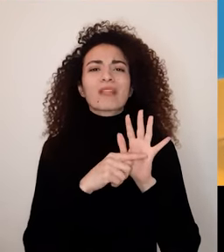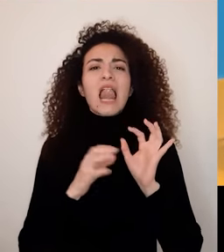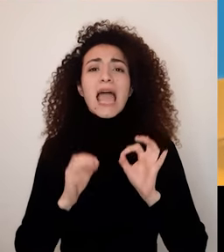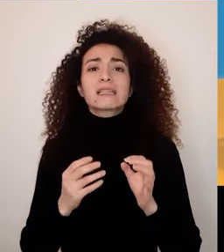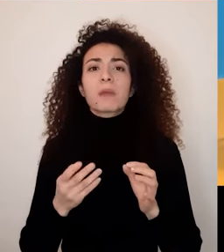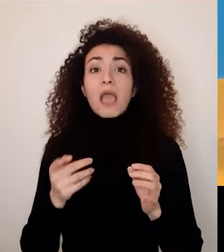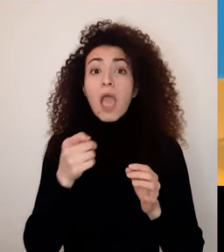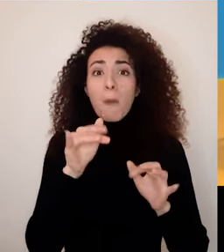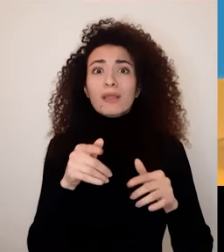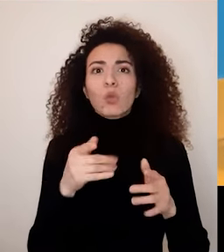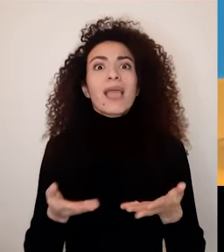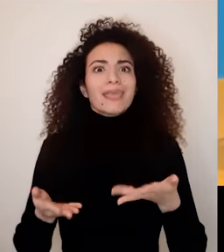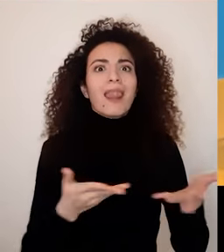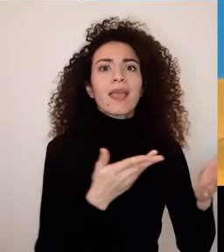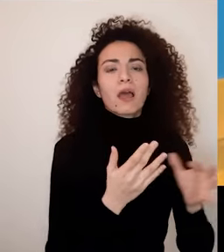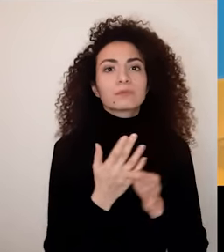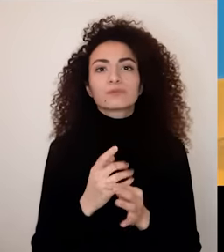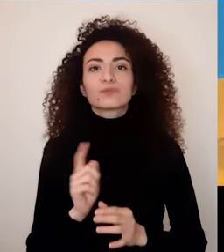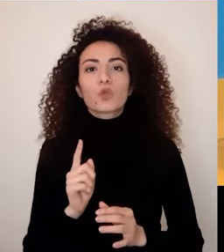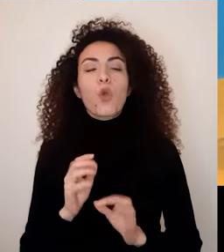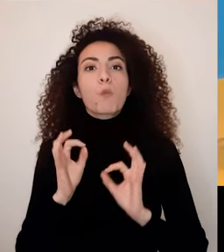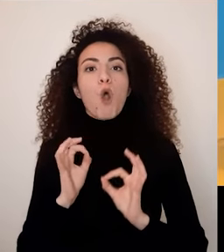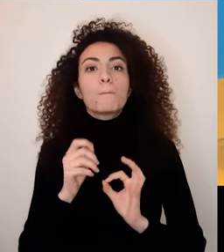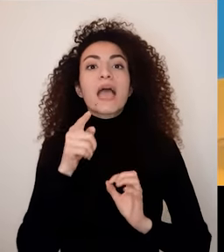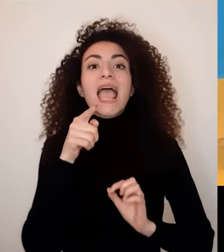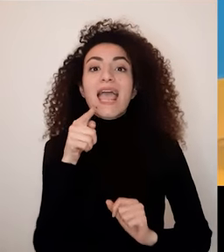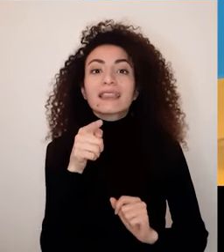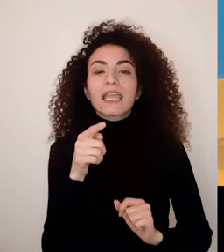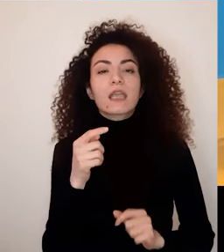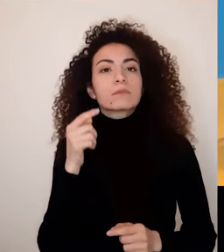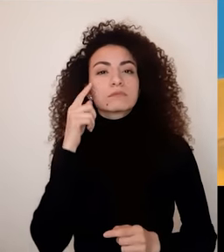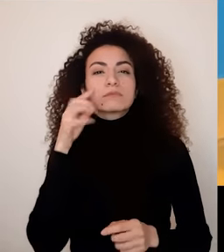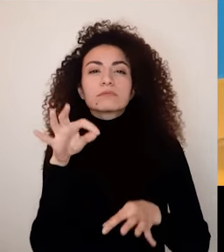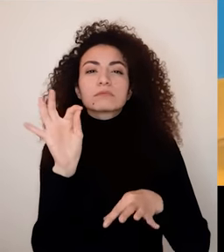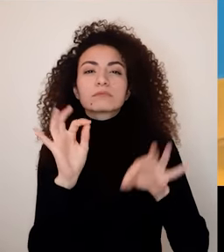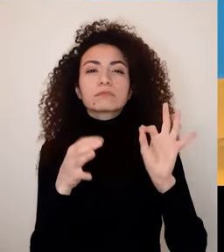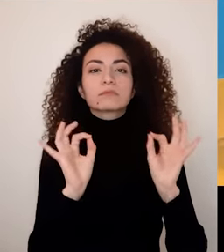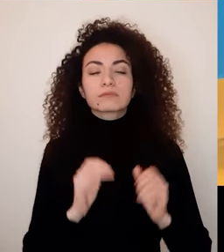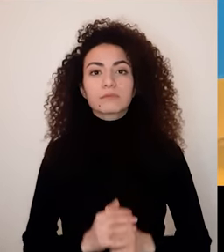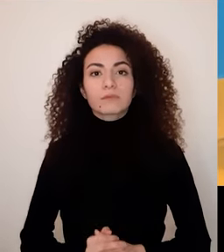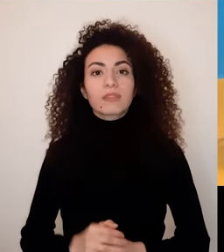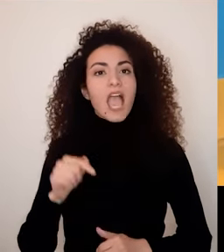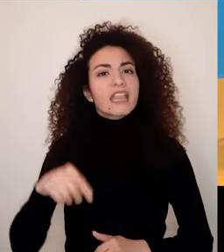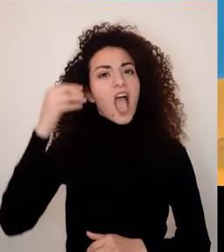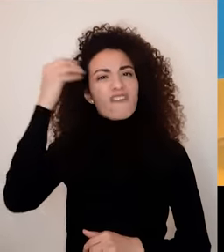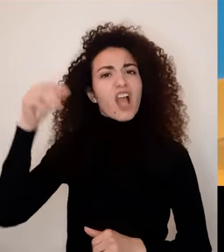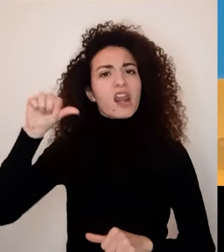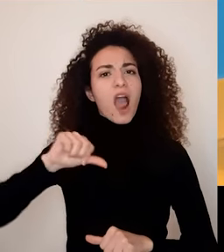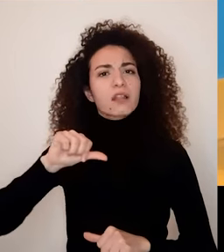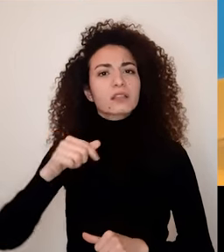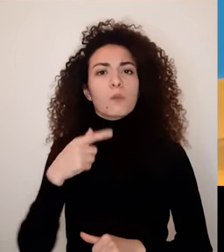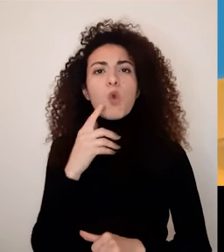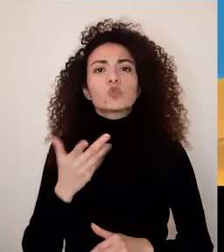وكأنك كائن ناقص لازم يقبل بأي علاقة بتتقدم له ولو كانت ما بتعكس طموحاتك ونظرتك للعلاقة